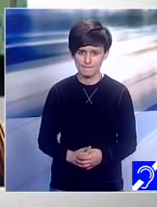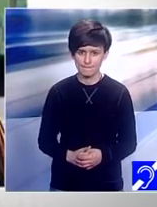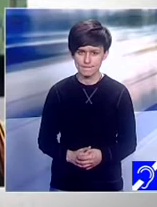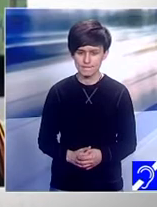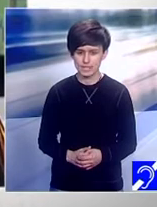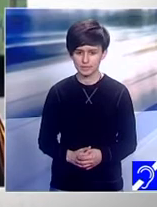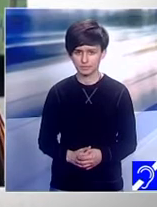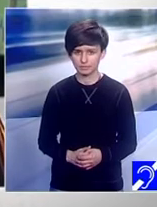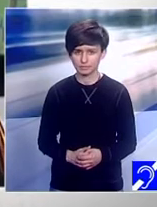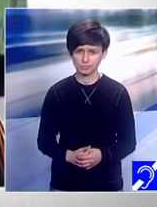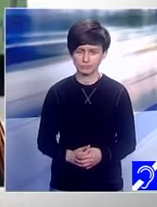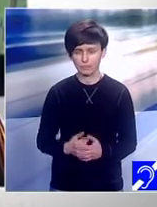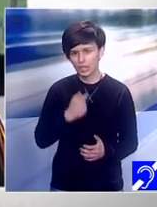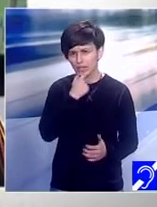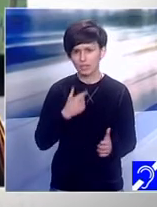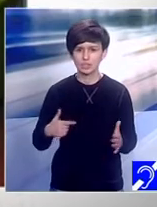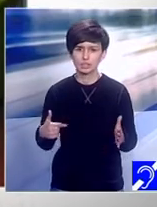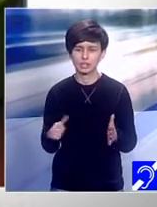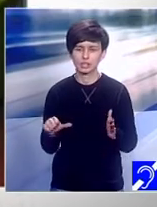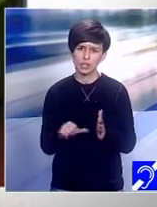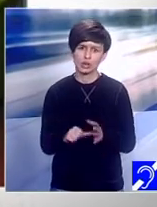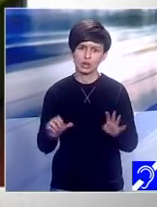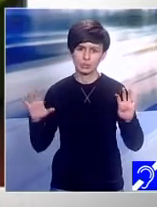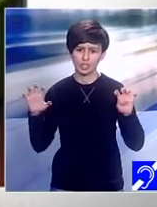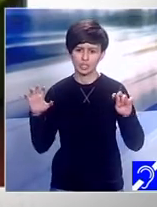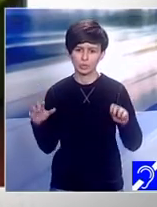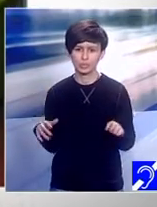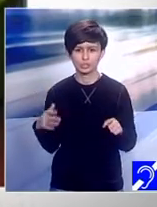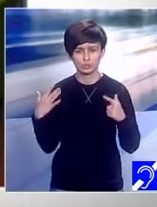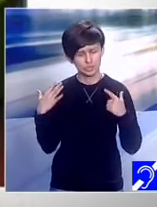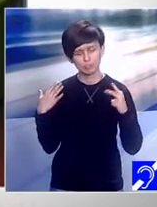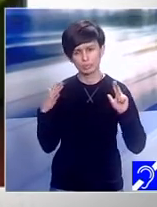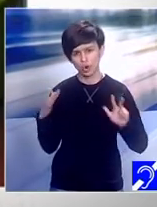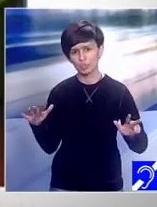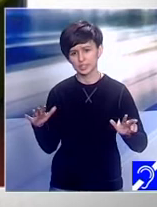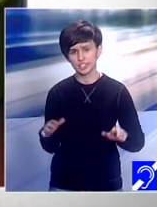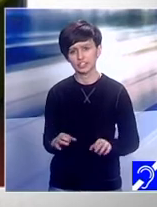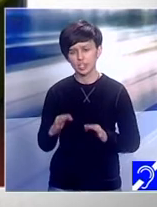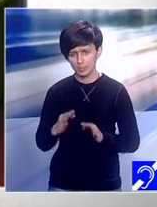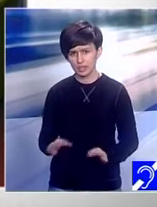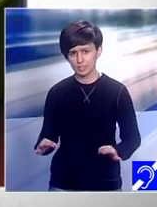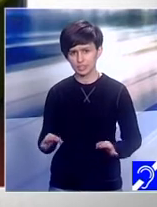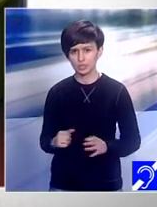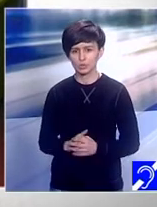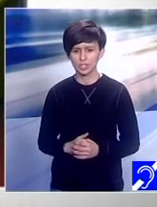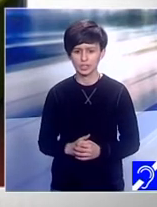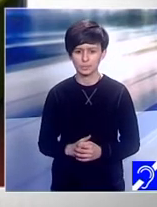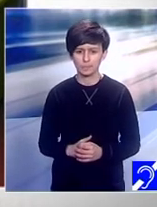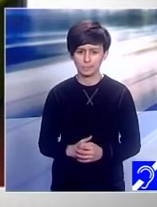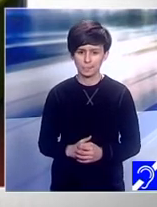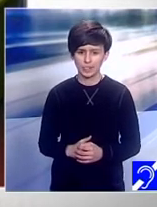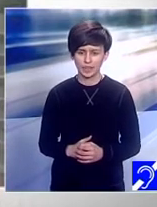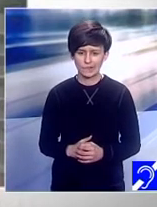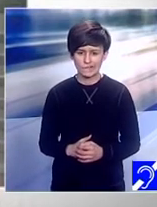80-80 Anii 80-80 Acum nu m-am pregătit cu ai asta e important Dorim doar să-l